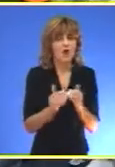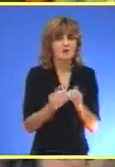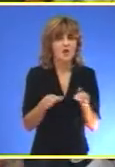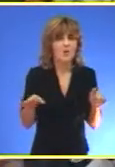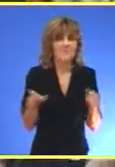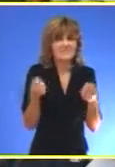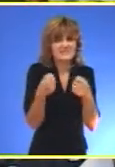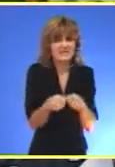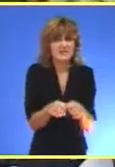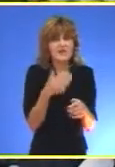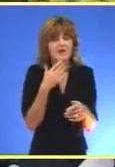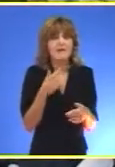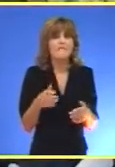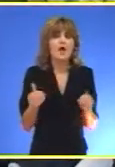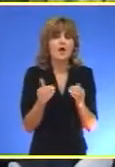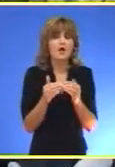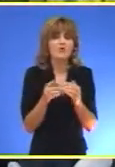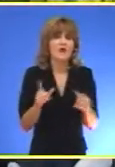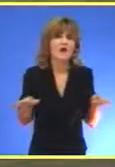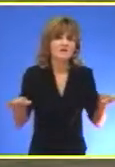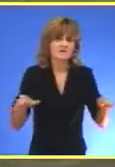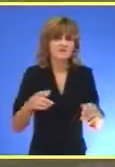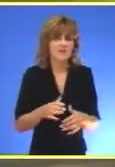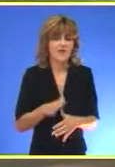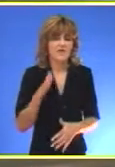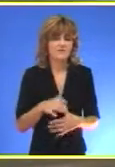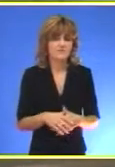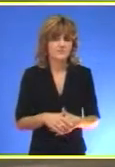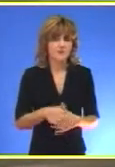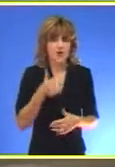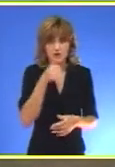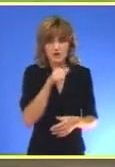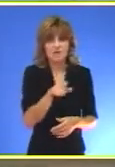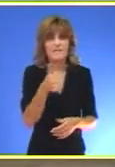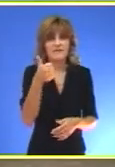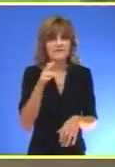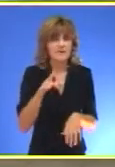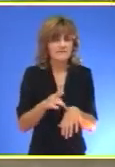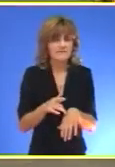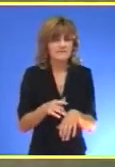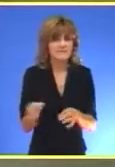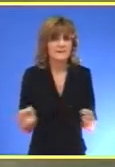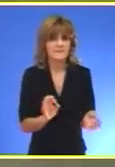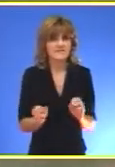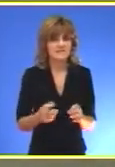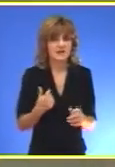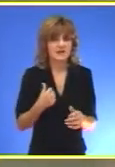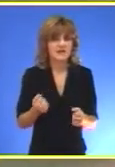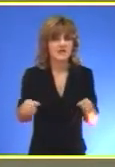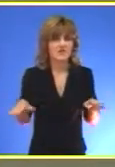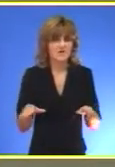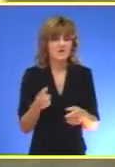zatvoreni i nemate taj kontakt kao kad letite sa zmajom Ono što je na prvom mestu je bezbednost pilota i putnika,